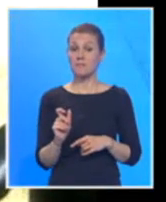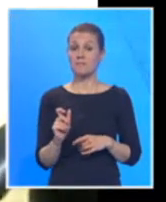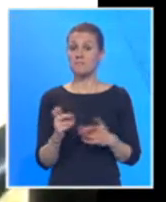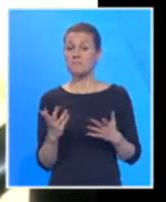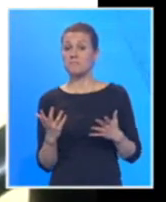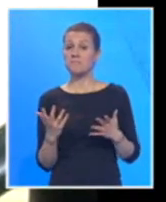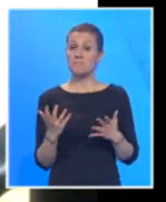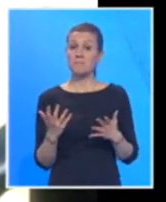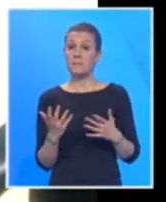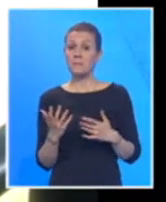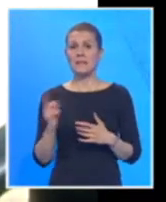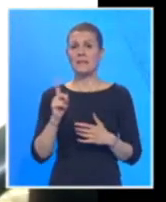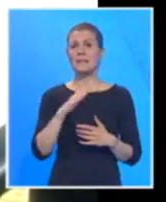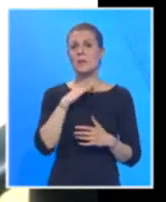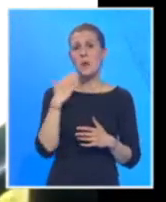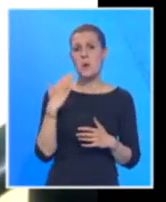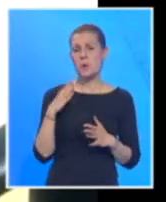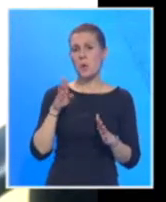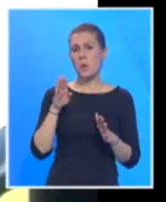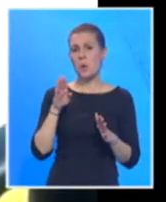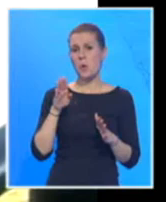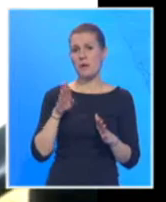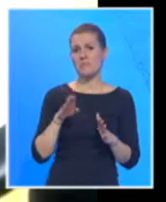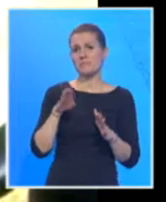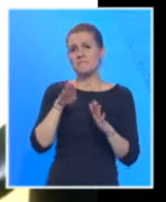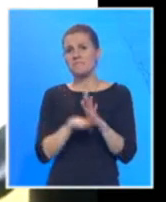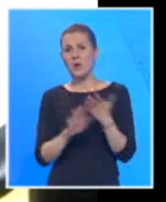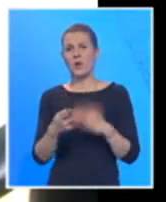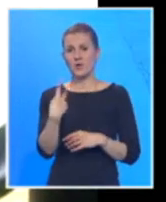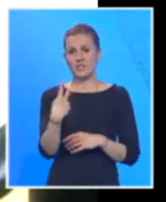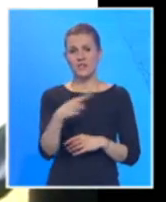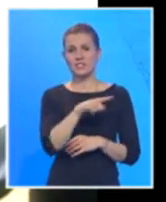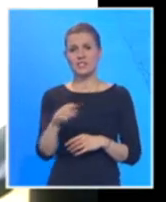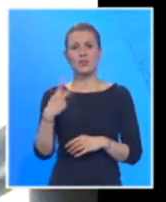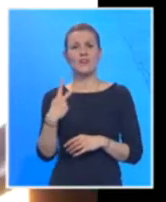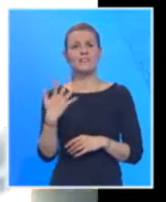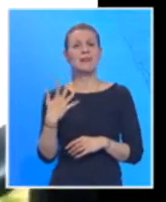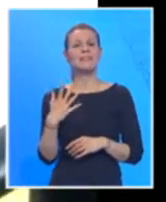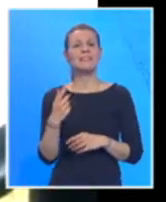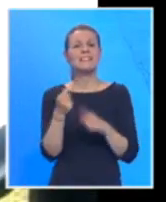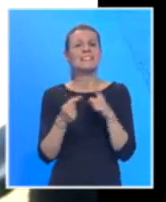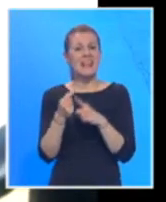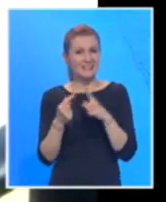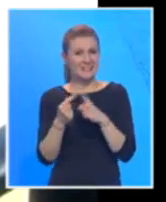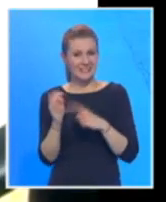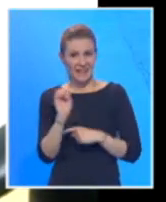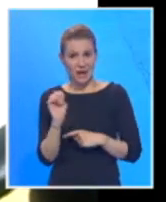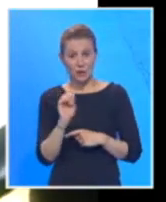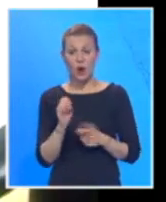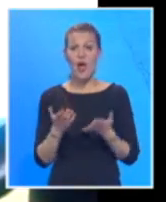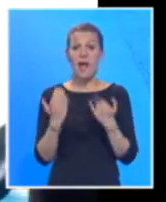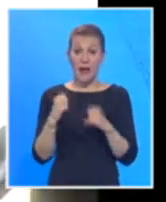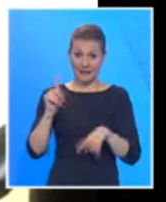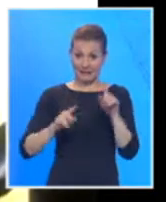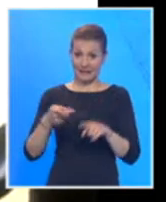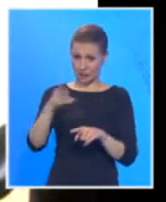ne baš tako mnogo. Znači cena je pala neki 20 do 25 eurocenti, ali u nekim